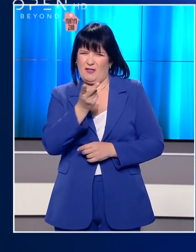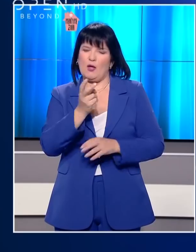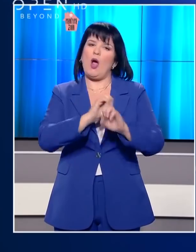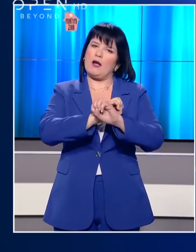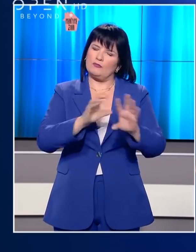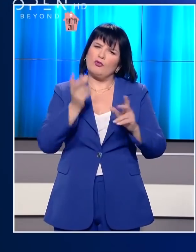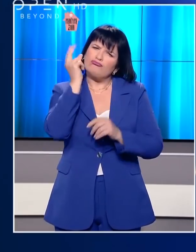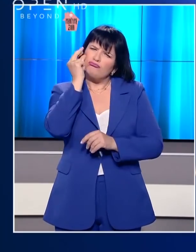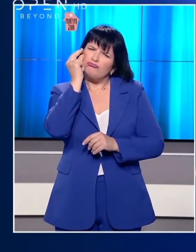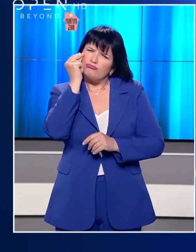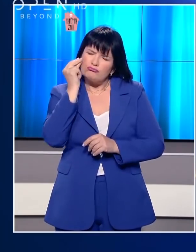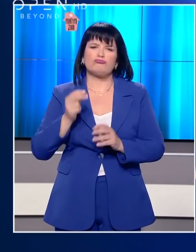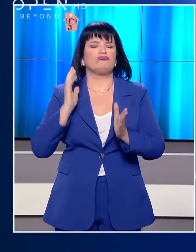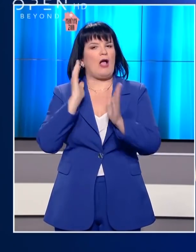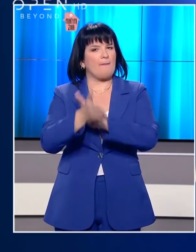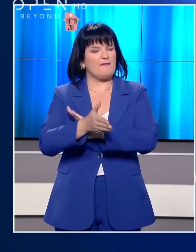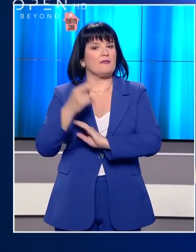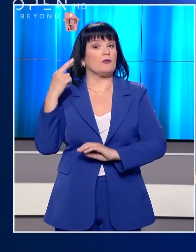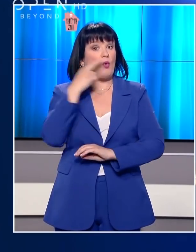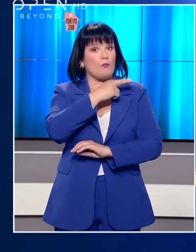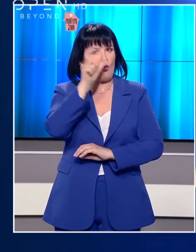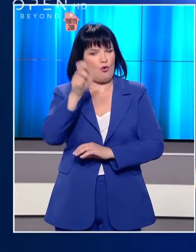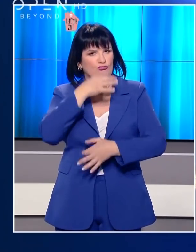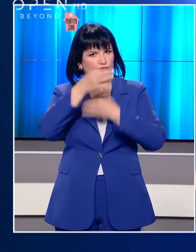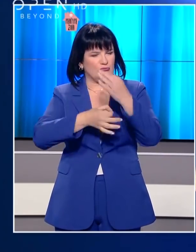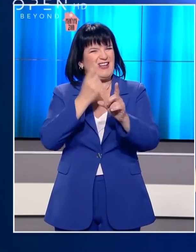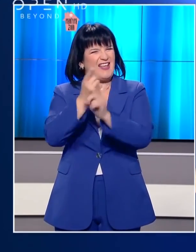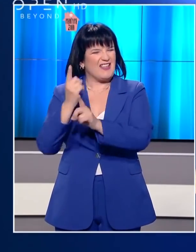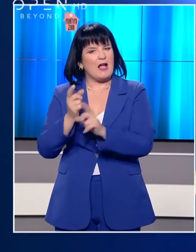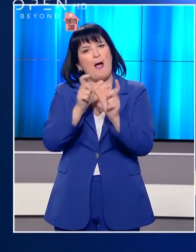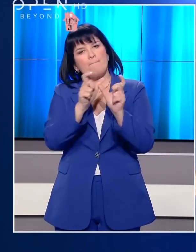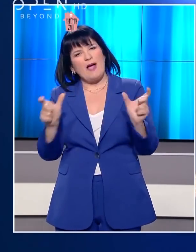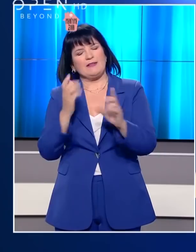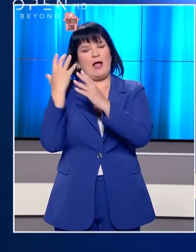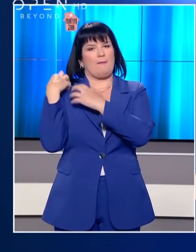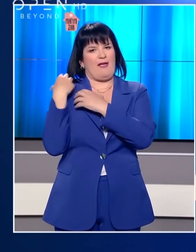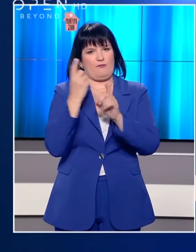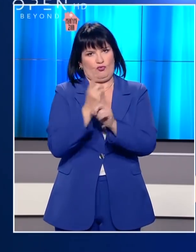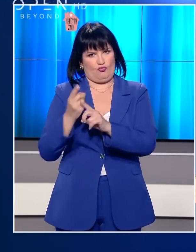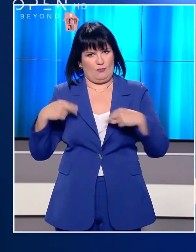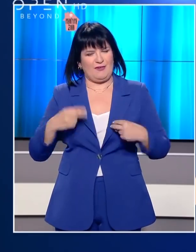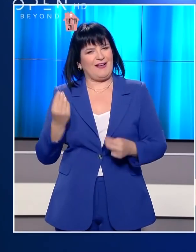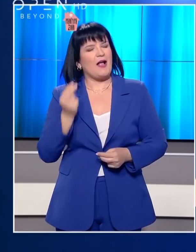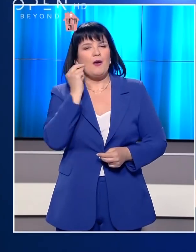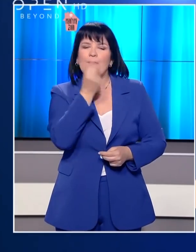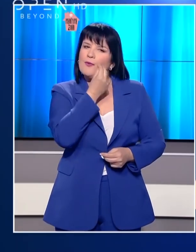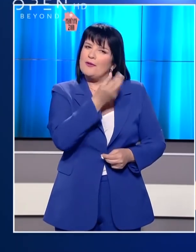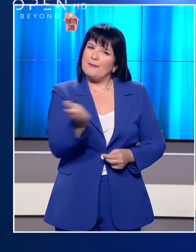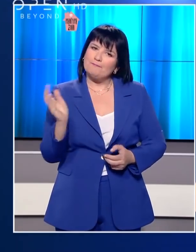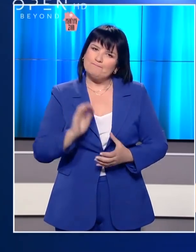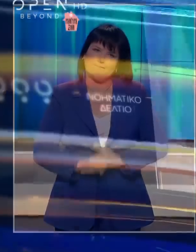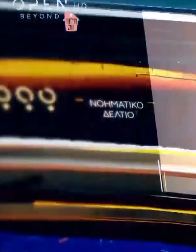της οποίας θα παρακολουθήσουμε το τηλεοπτικό μήνυμα του Πρωθυπουργού και την εξειδίκευση των μέτρων από τους αρμόδιους υπουργούς. Καλό απόγευμα σε όλους.